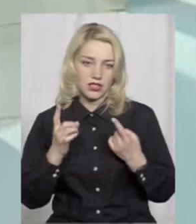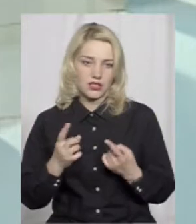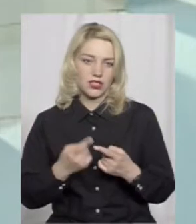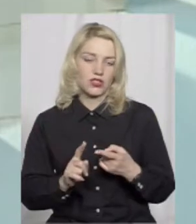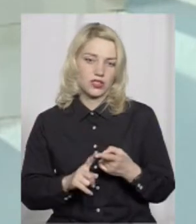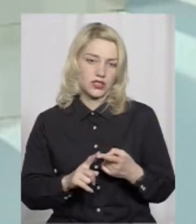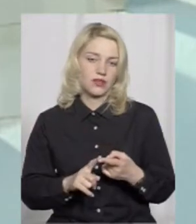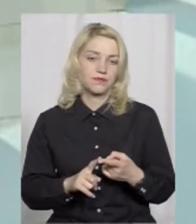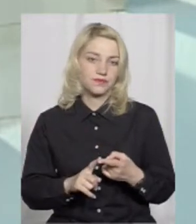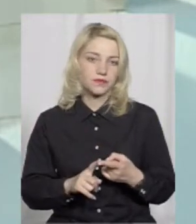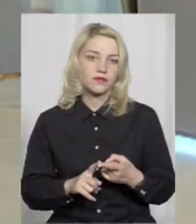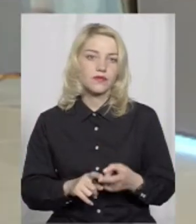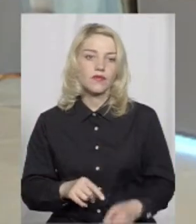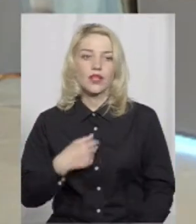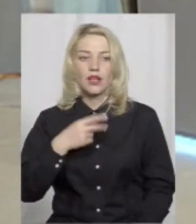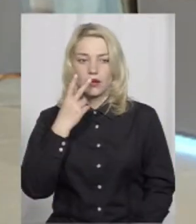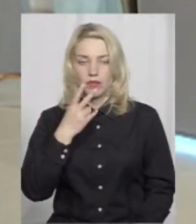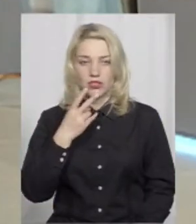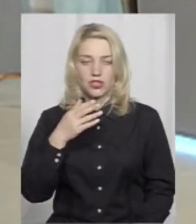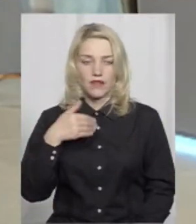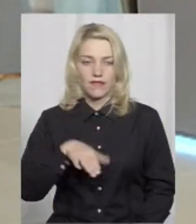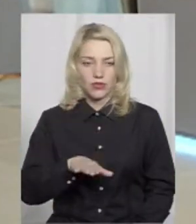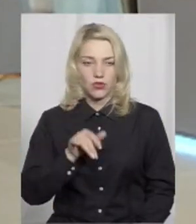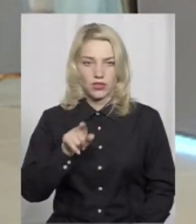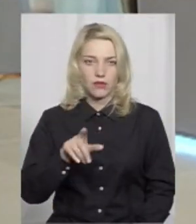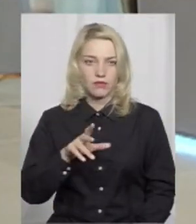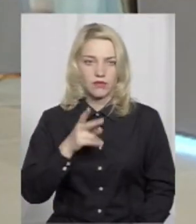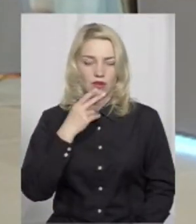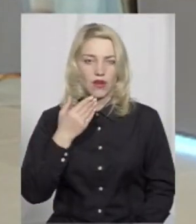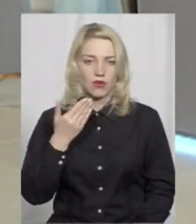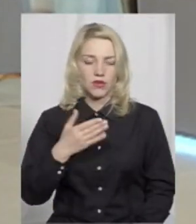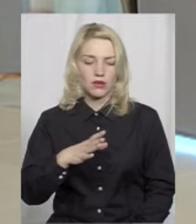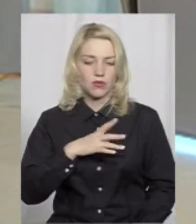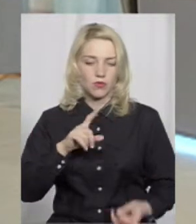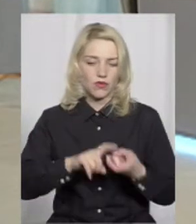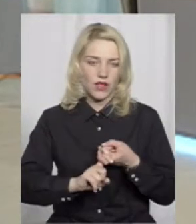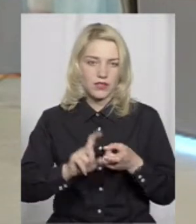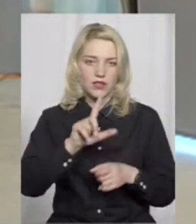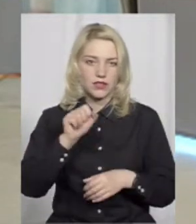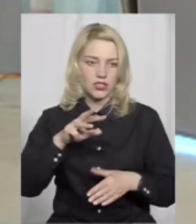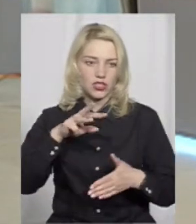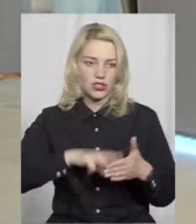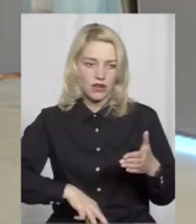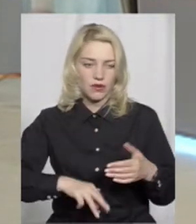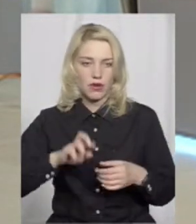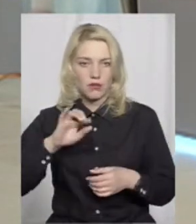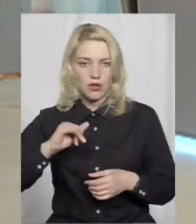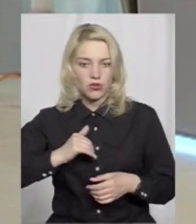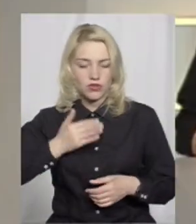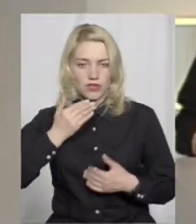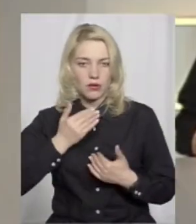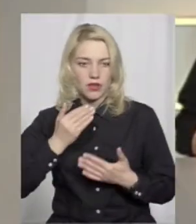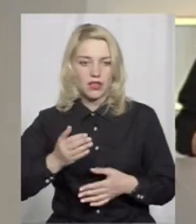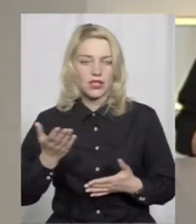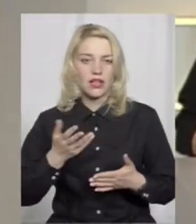їх не лякає. Ось ми дивилися, якщо у відео, там був коментар пов'язаний зі штрафами. І я хотів вас запитати